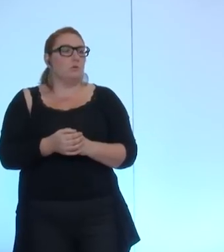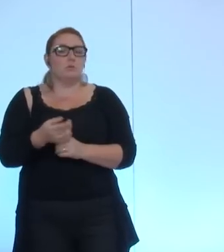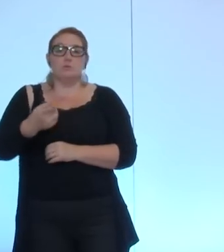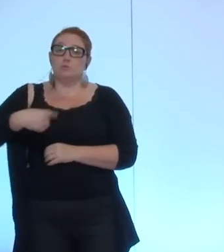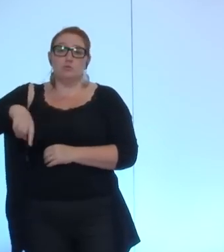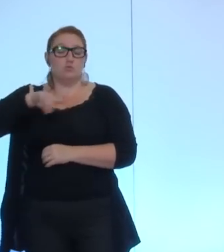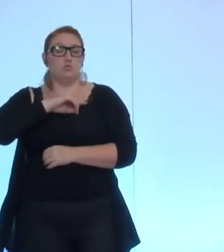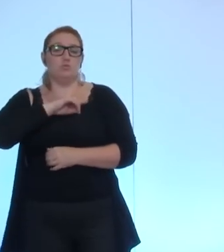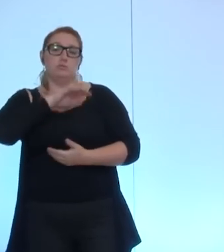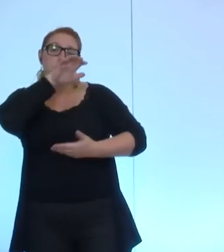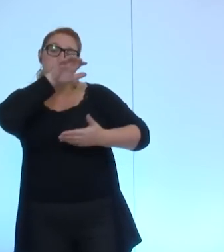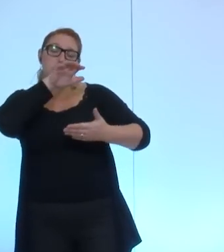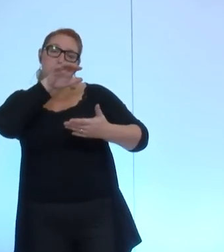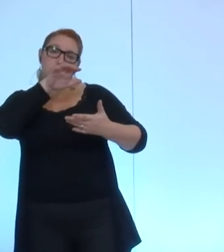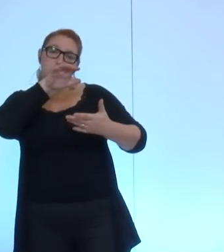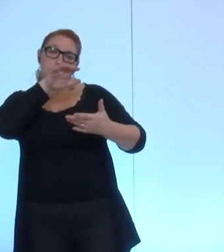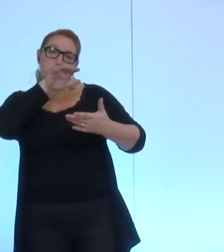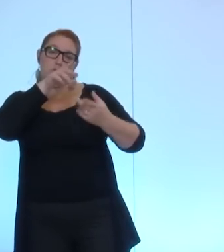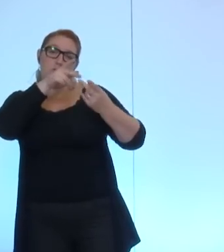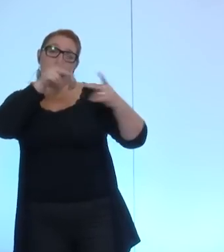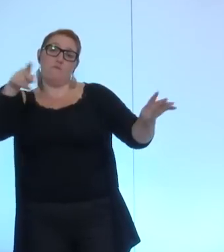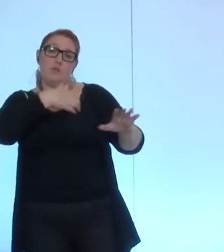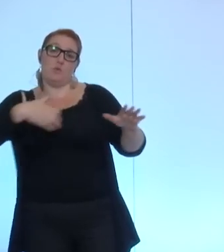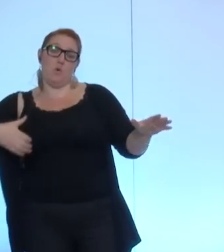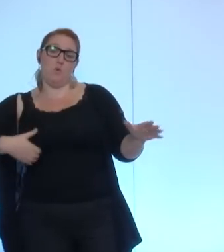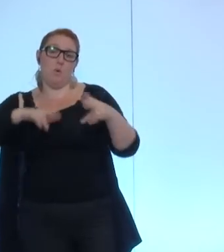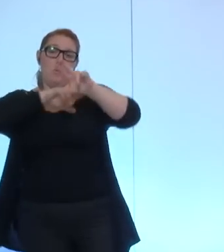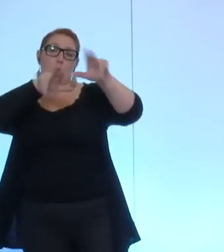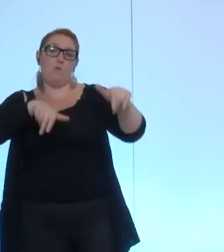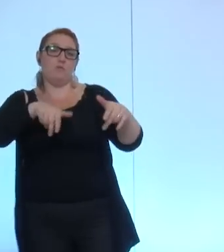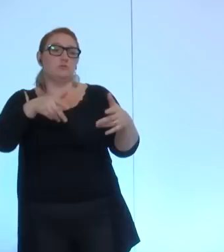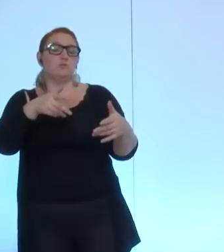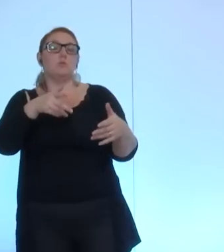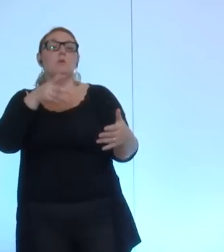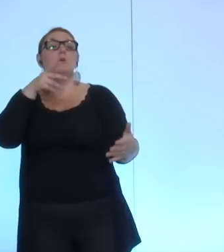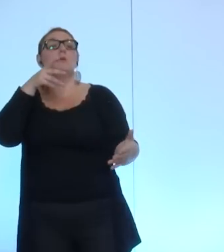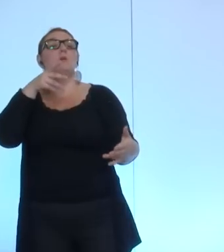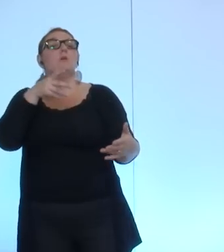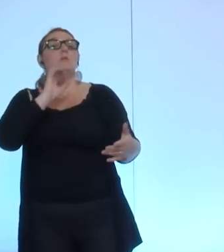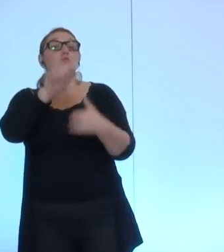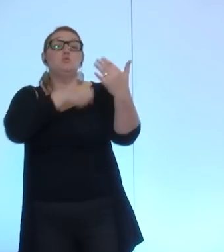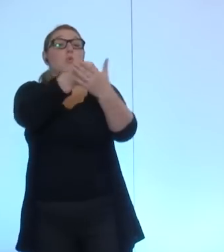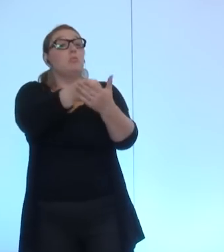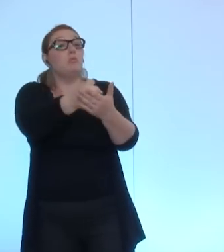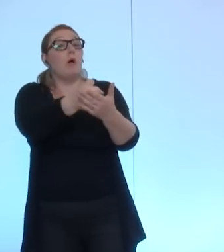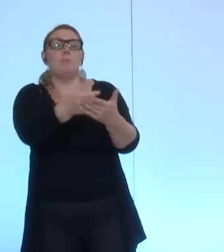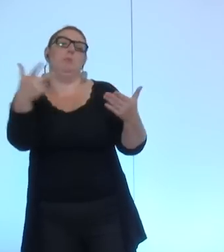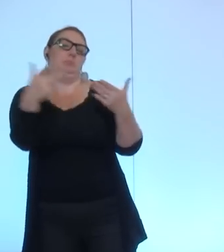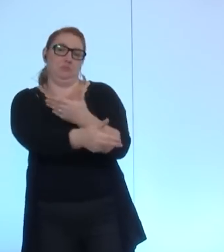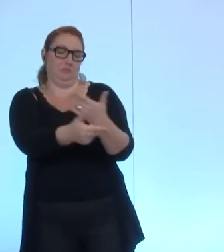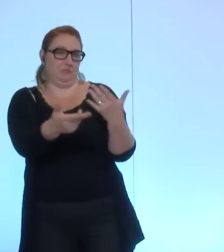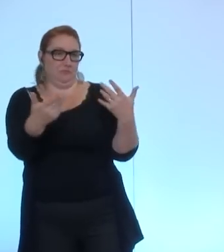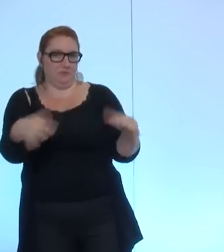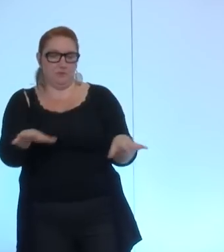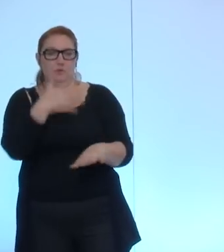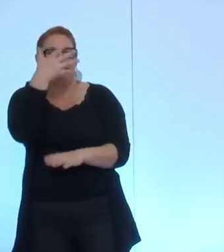prenons acte que la ville soldera les conventions sur ces deux pôles de compétitivité à hauteur de